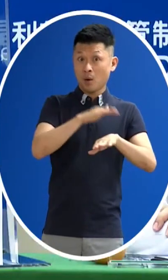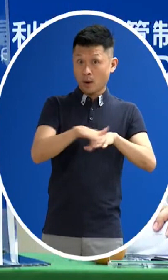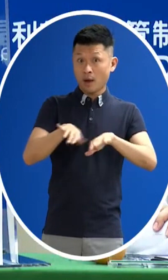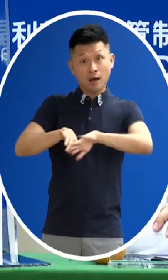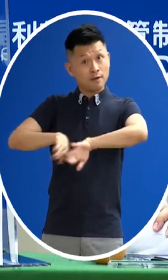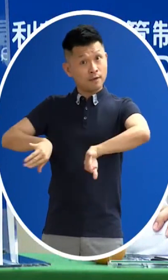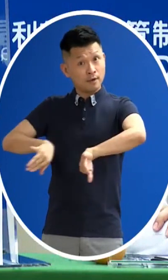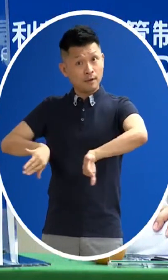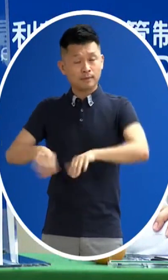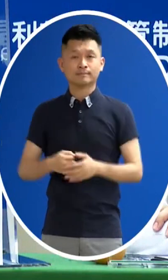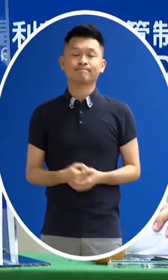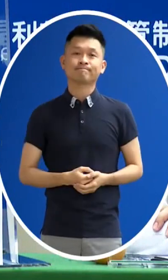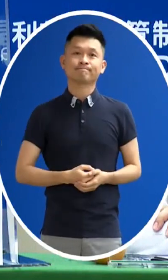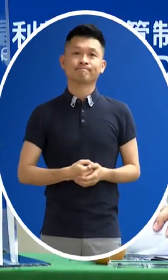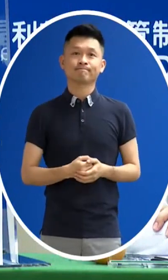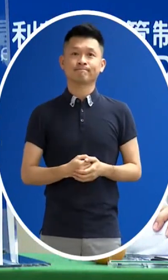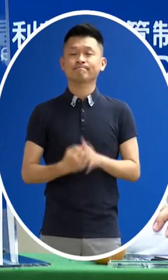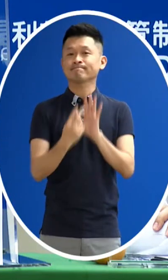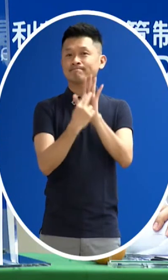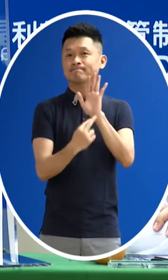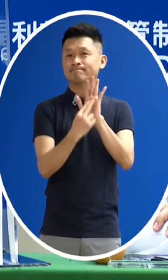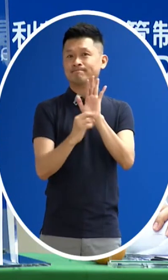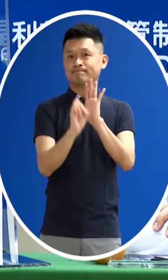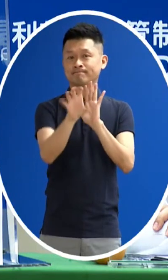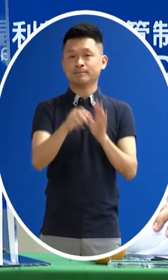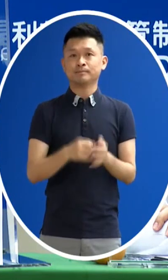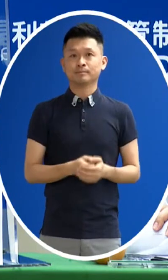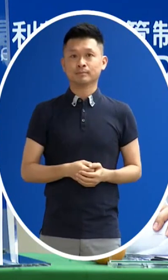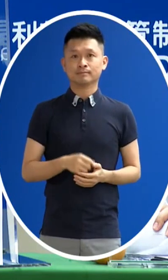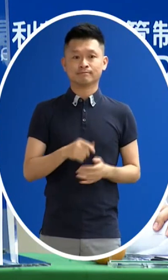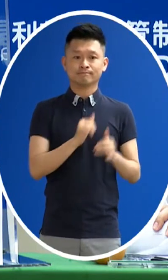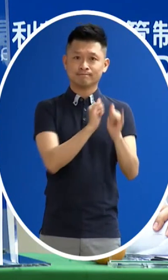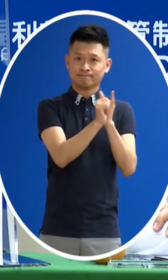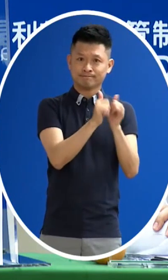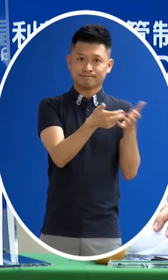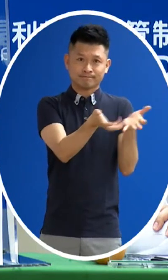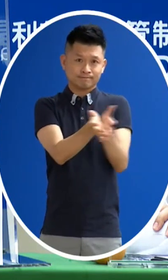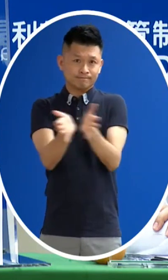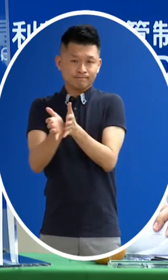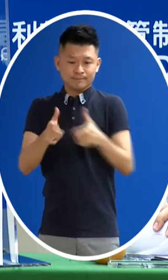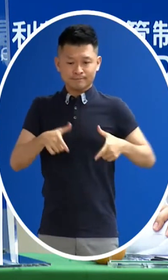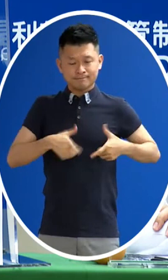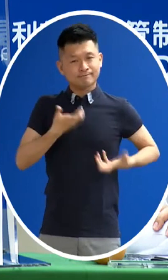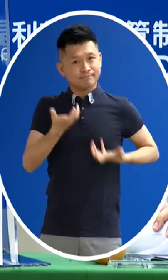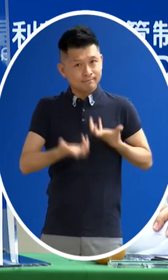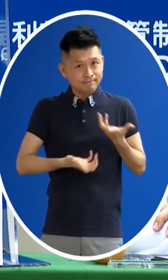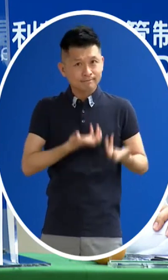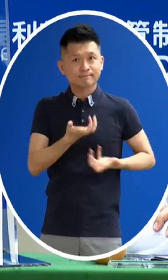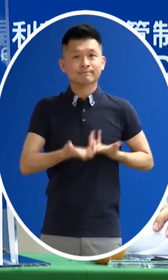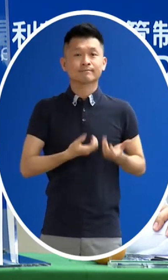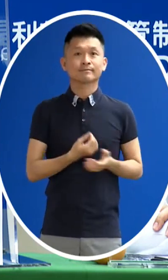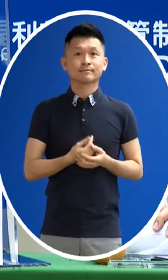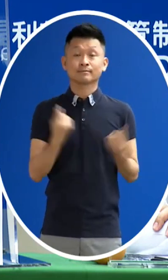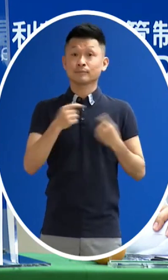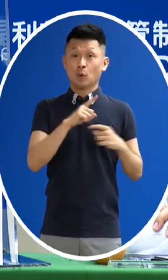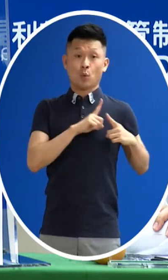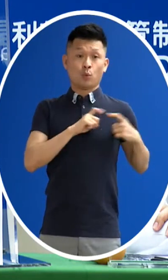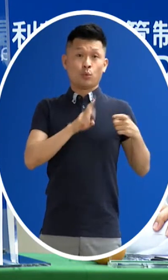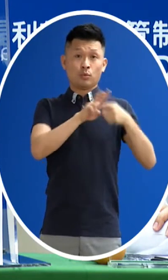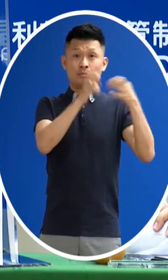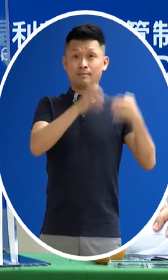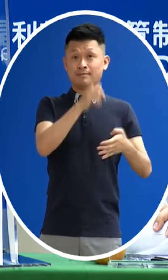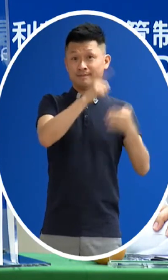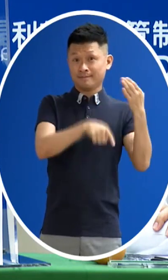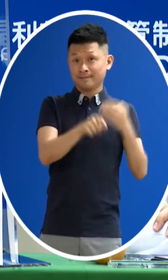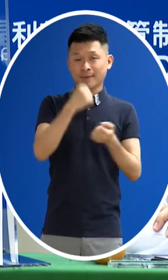還是講就是說這個是 大家就說 應該說民間團體非常的熱心包括郭董也好